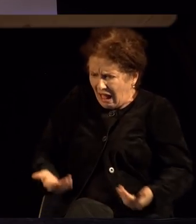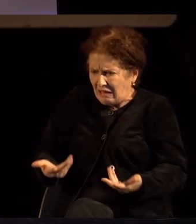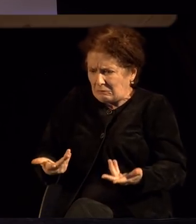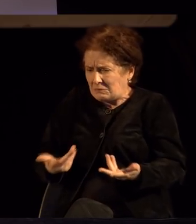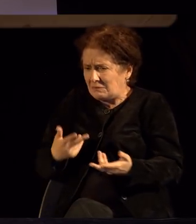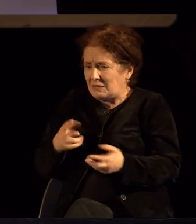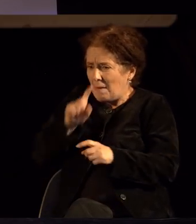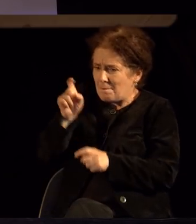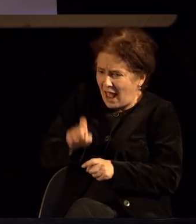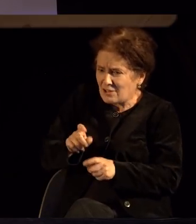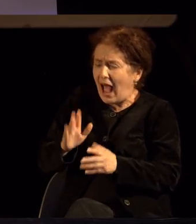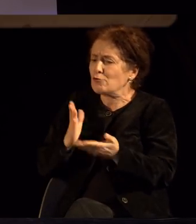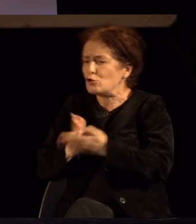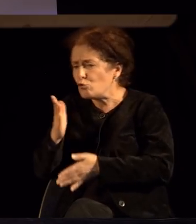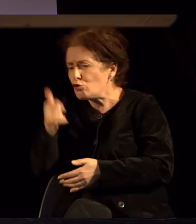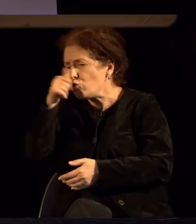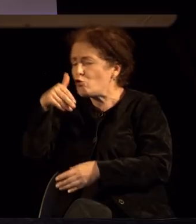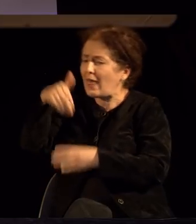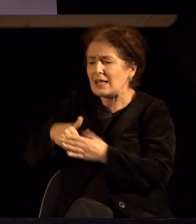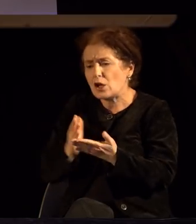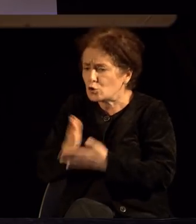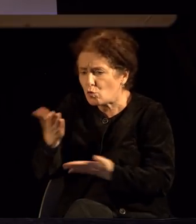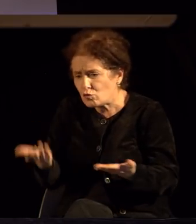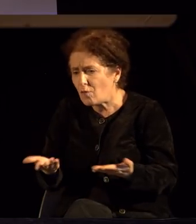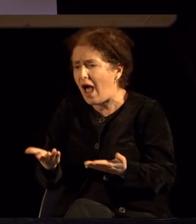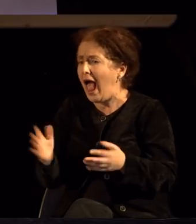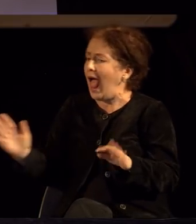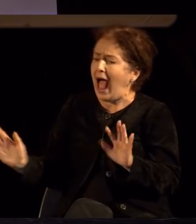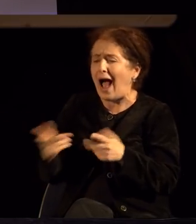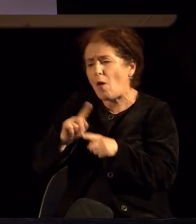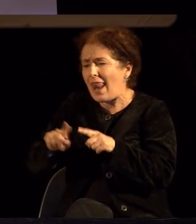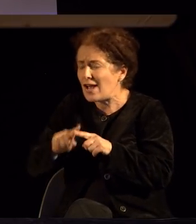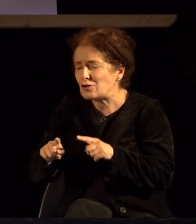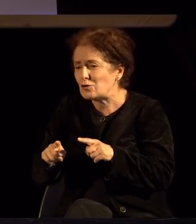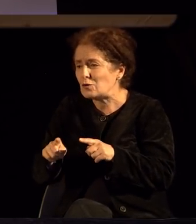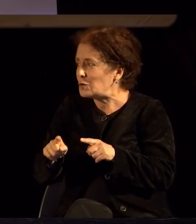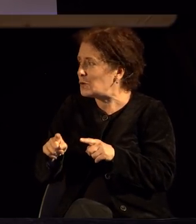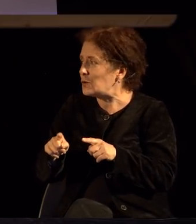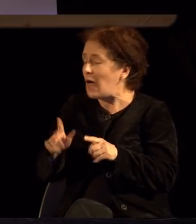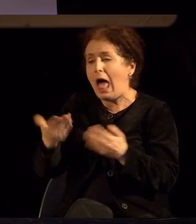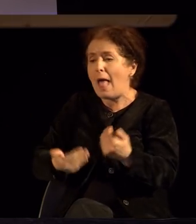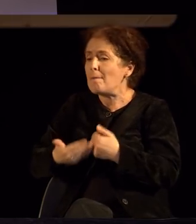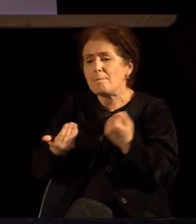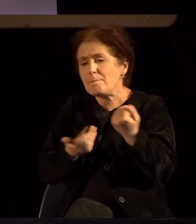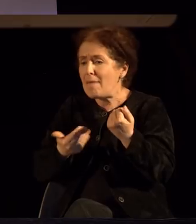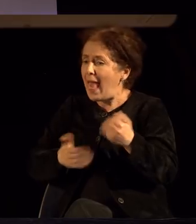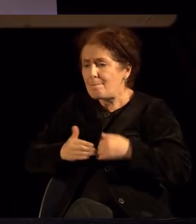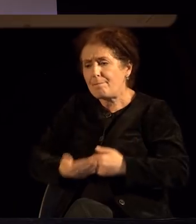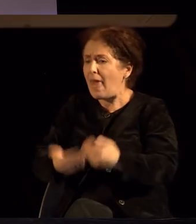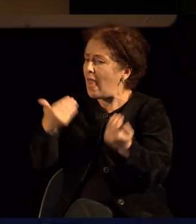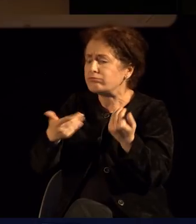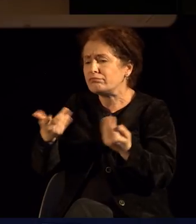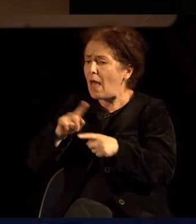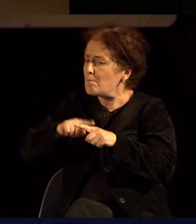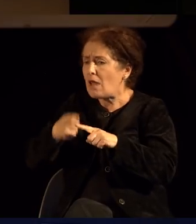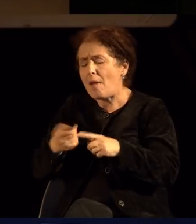ако нешто се случи, што ке се случи, па ако нешто, нели, се закачи, некоја бебенце, како ќе си го чуваш.